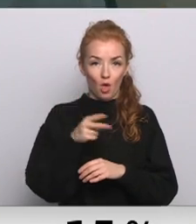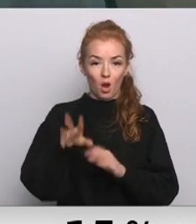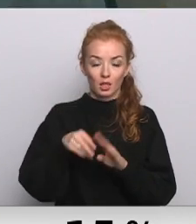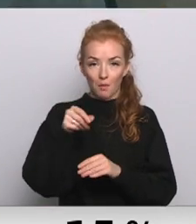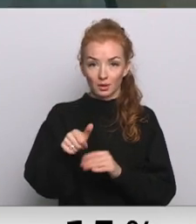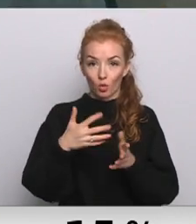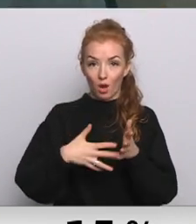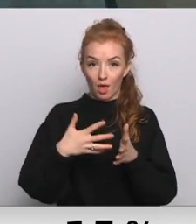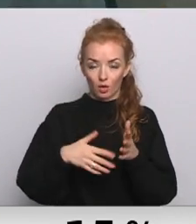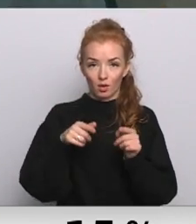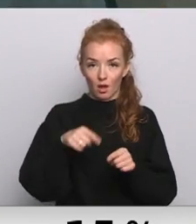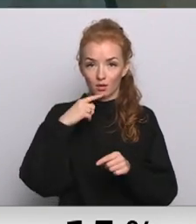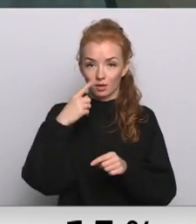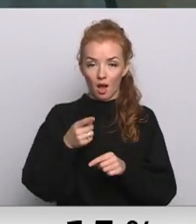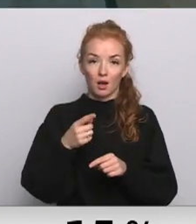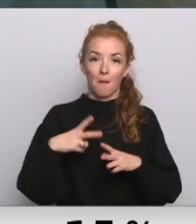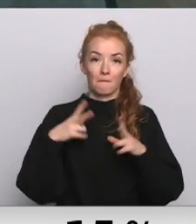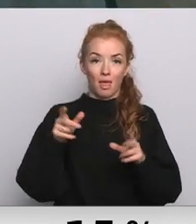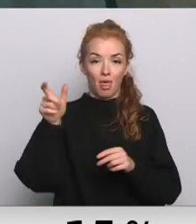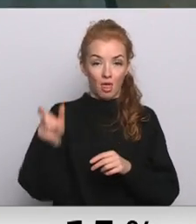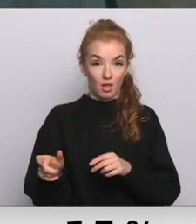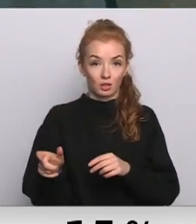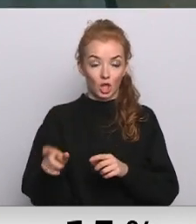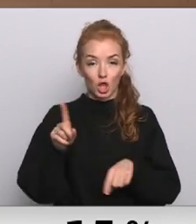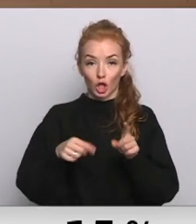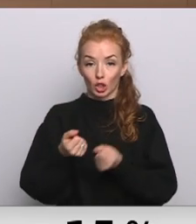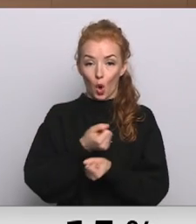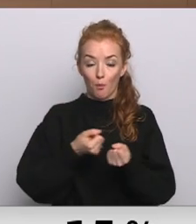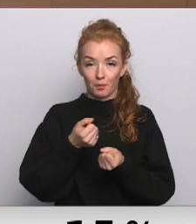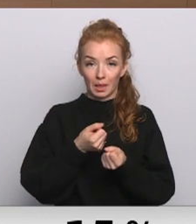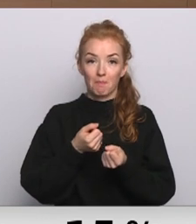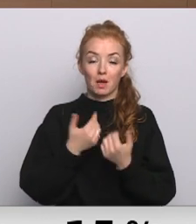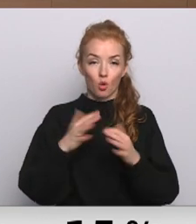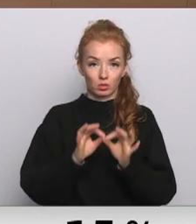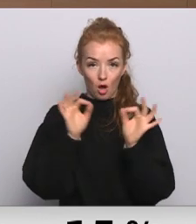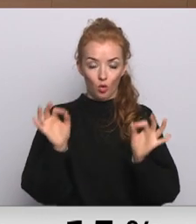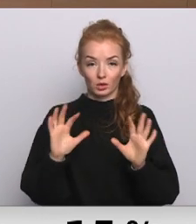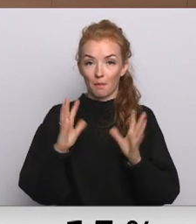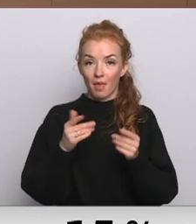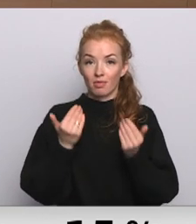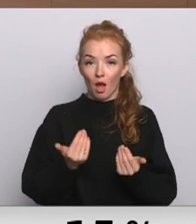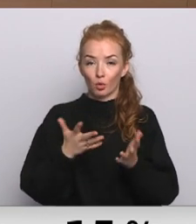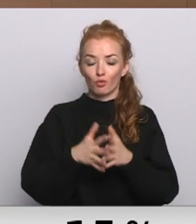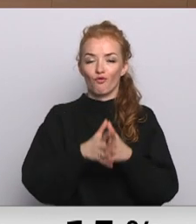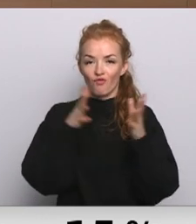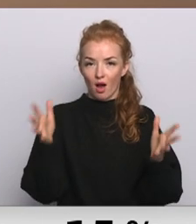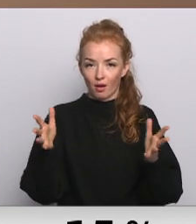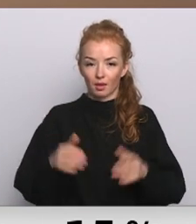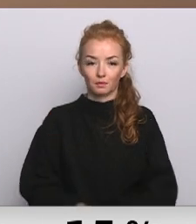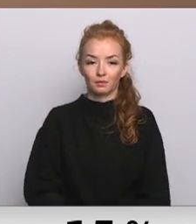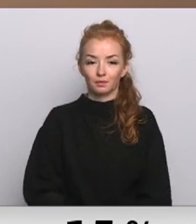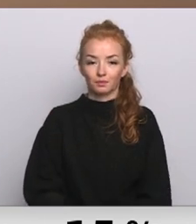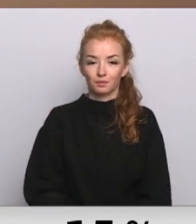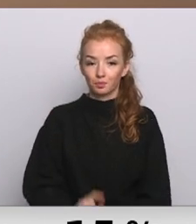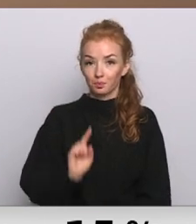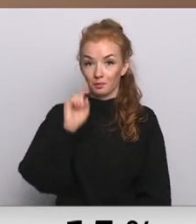samaksātu rēķinus. Norāda Rīgas mērs Mārtiņš staķis. Dažas taupības pasākumi Rīgā jau sākti, bet tagad tie būs daudz plašāki. Ja